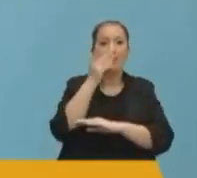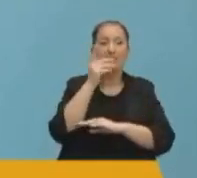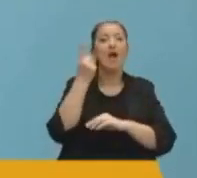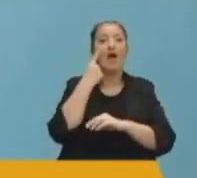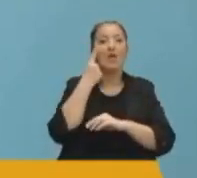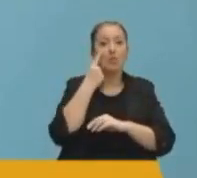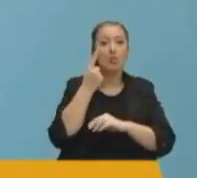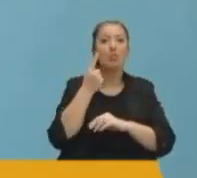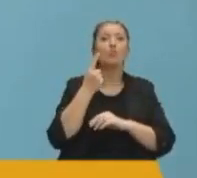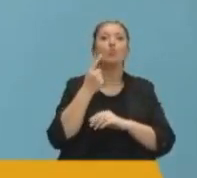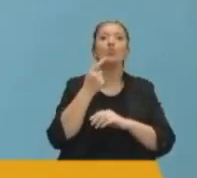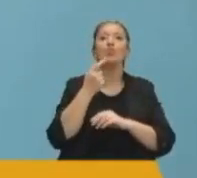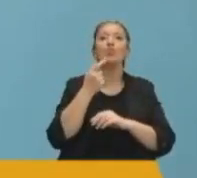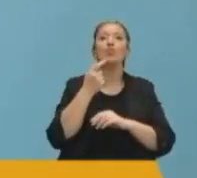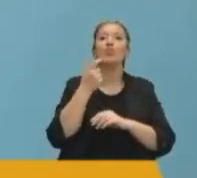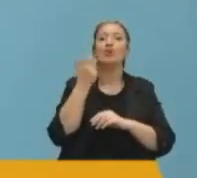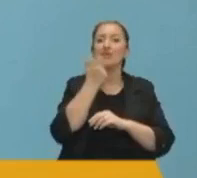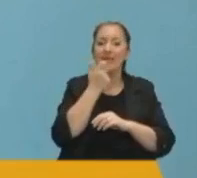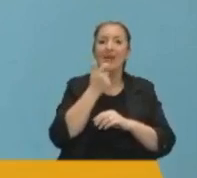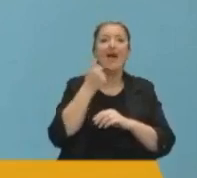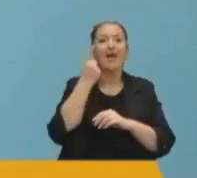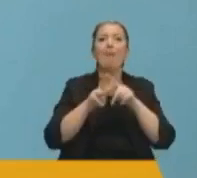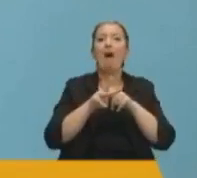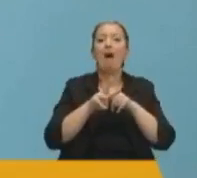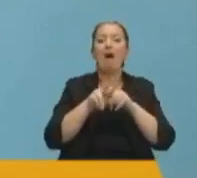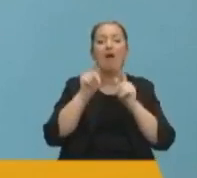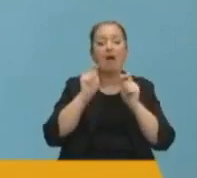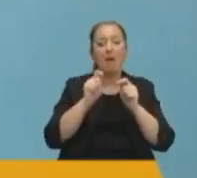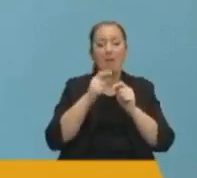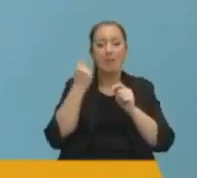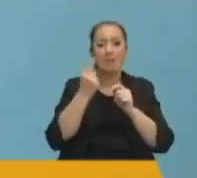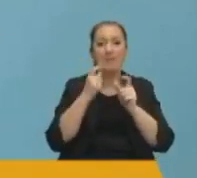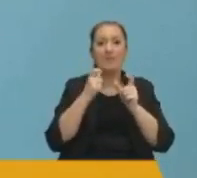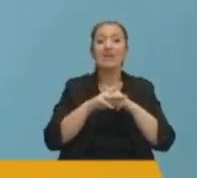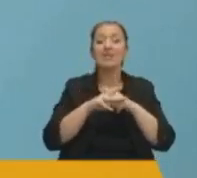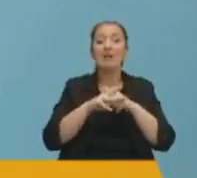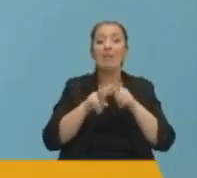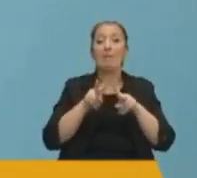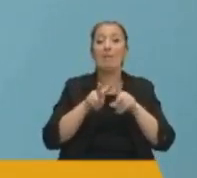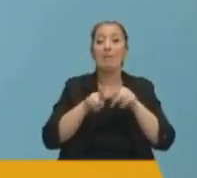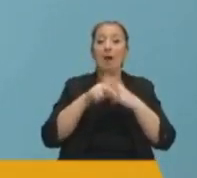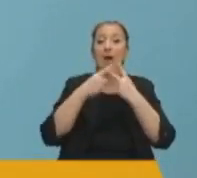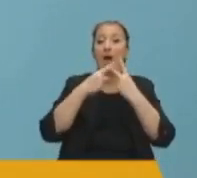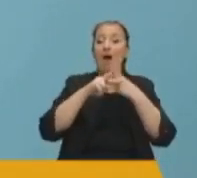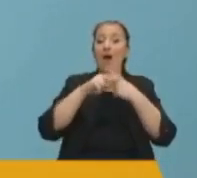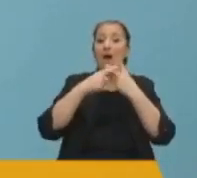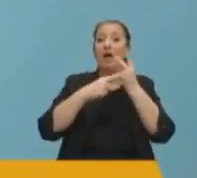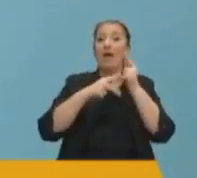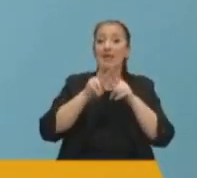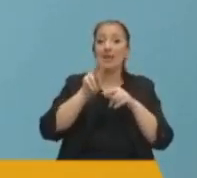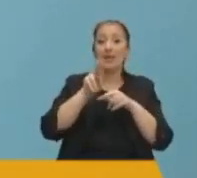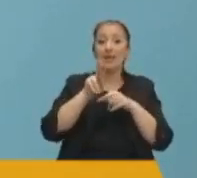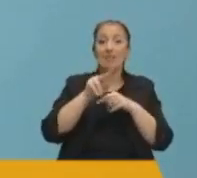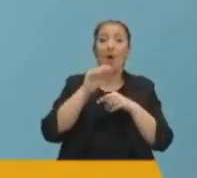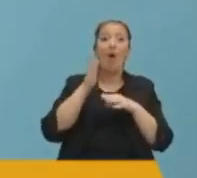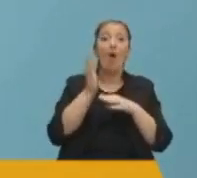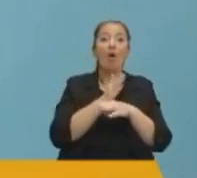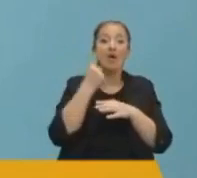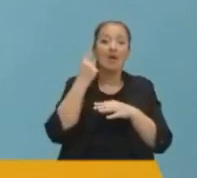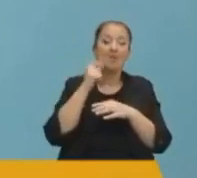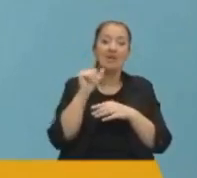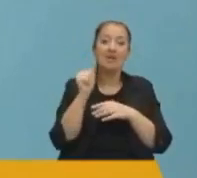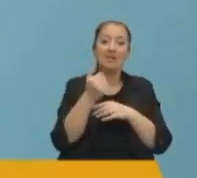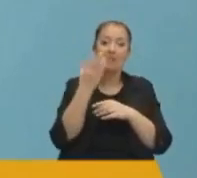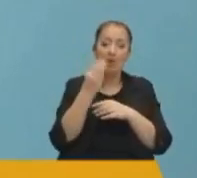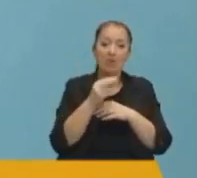ilahileri ve Atatürk sema ayinleri de icra eden bir grup. Maalesef sema ayini gibi ortak bir değerimizi olduğu kadar Atatürk'ü de